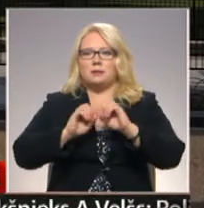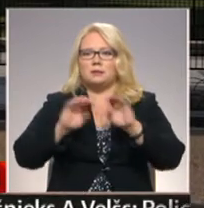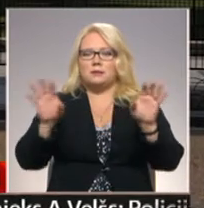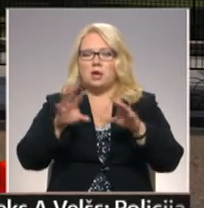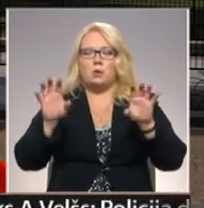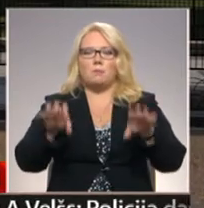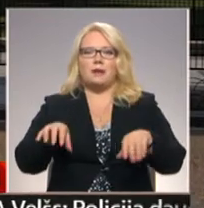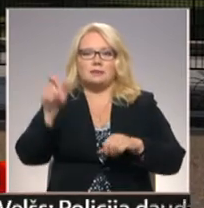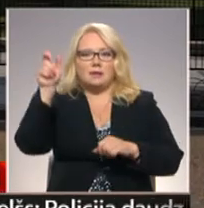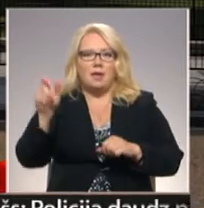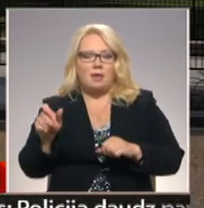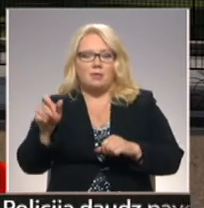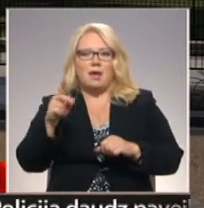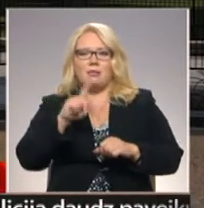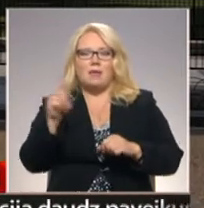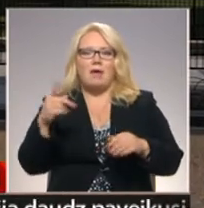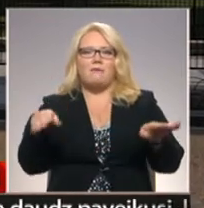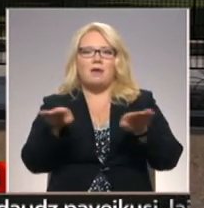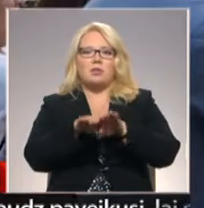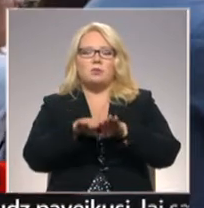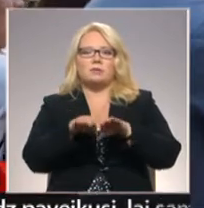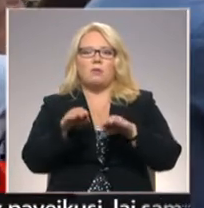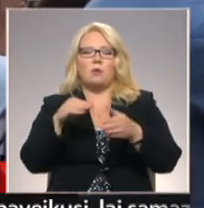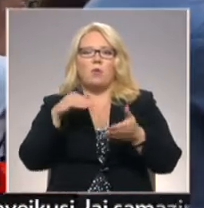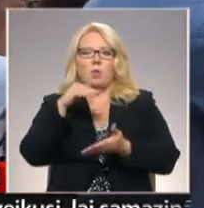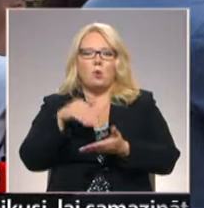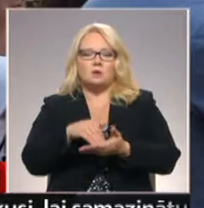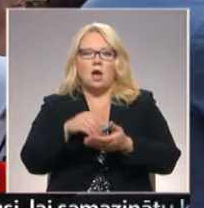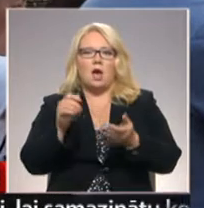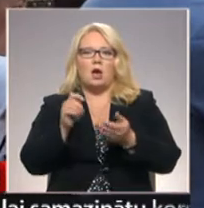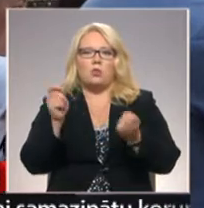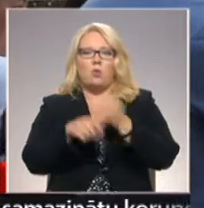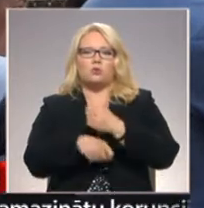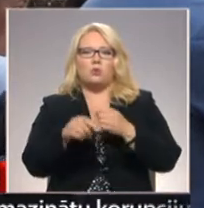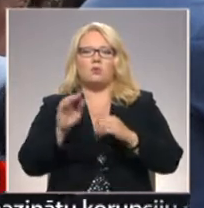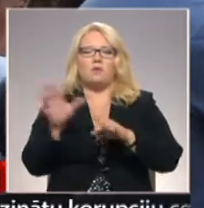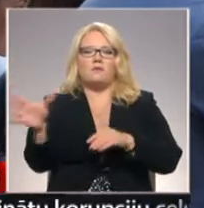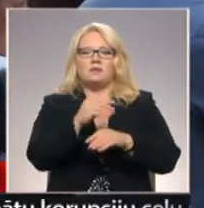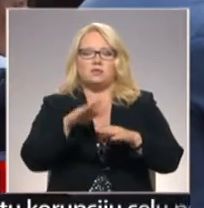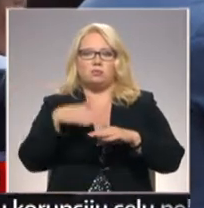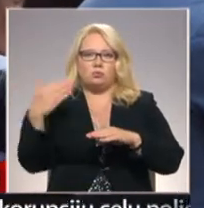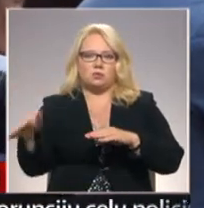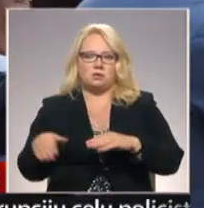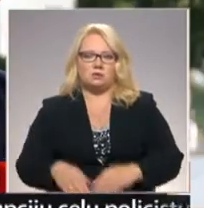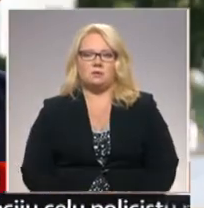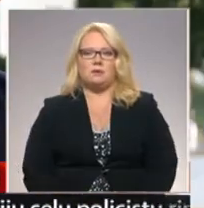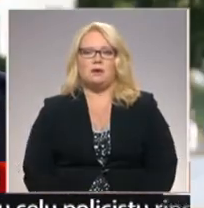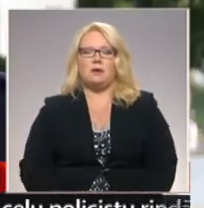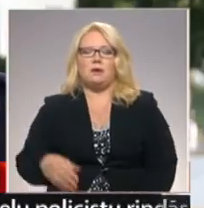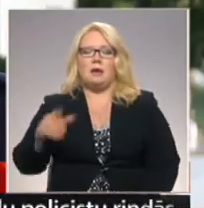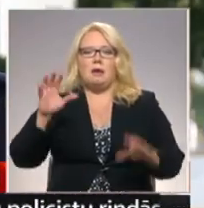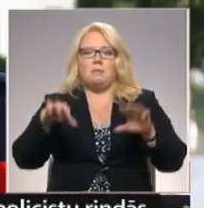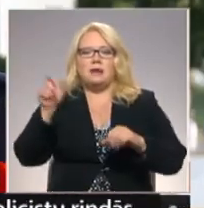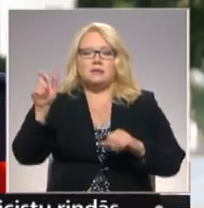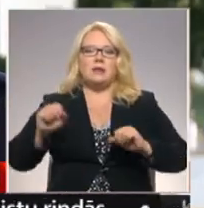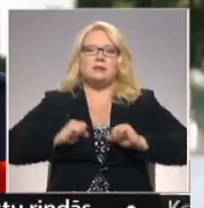prezidenta Donalda Trumpa neviennozīmīgo nostāju, nosodot visas puses Šarlotsvillas straģēdijā. Trumpa centieni